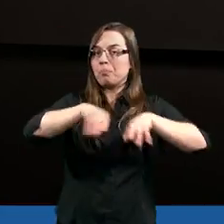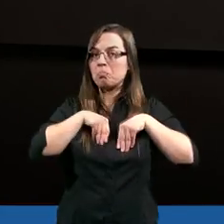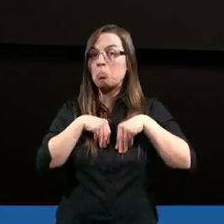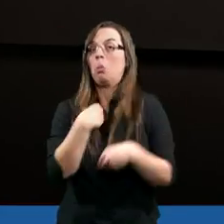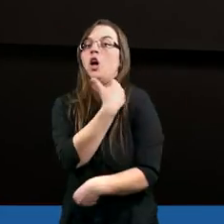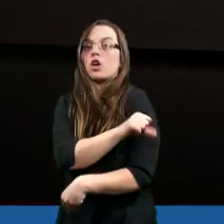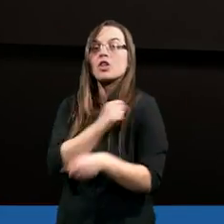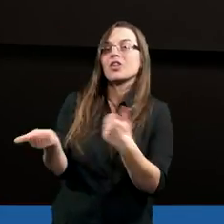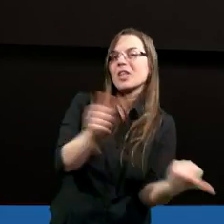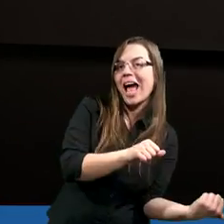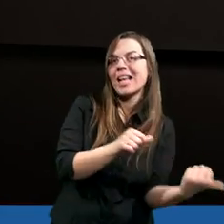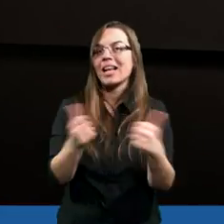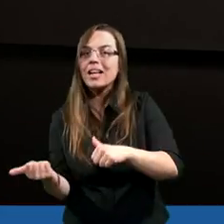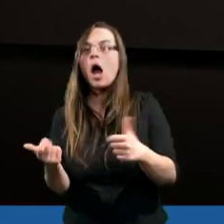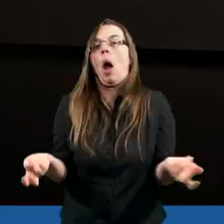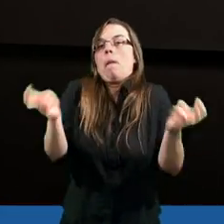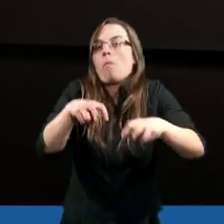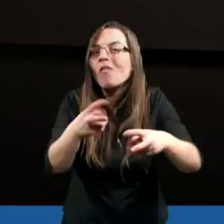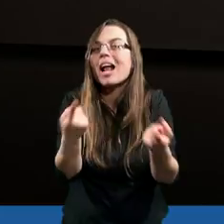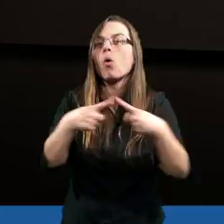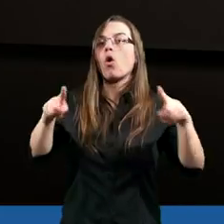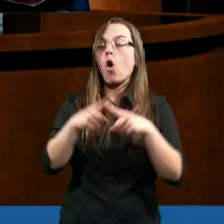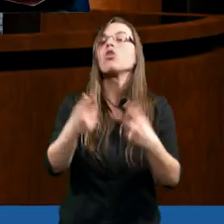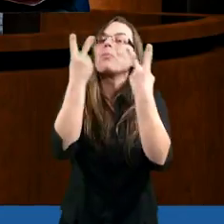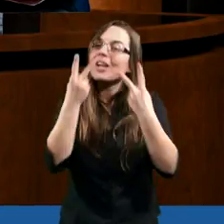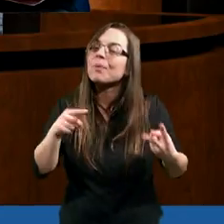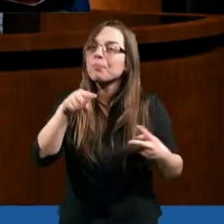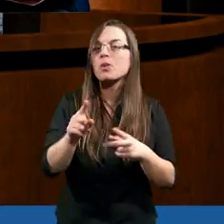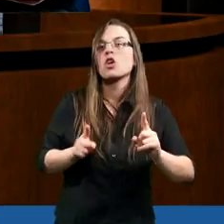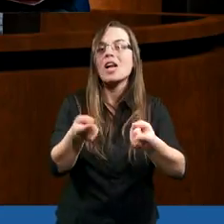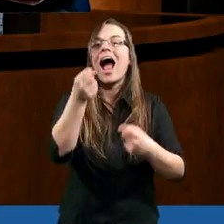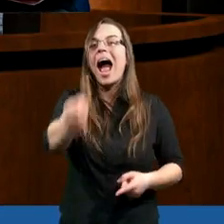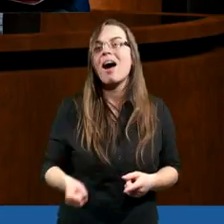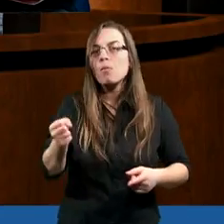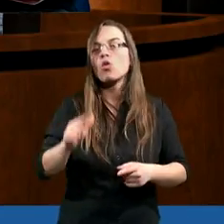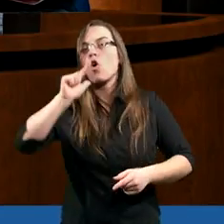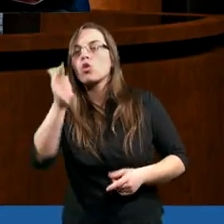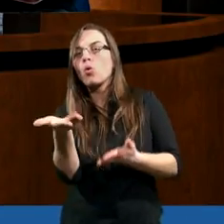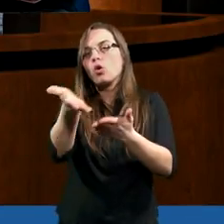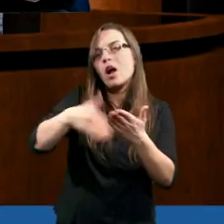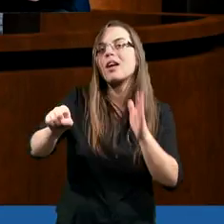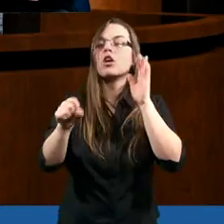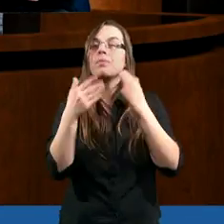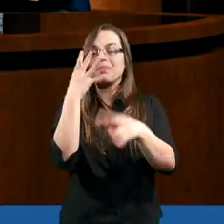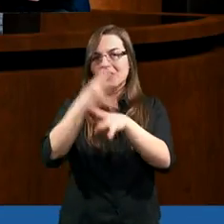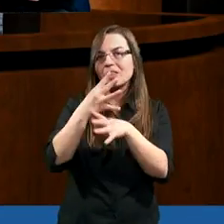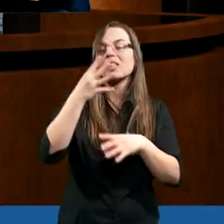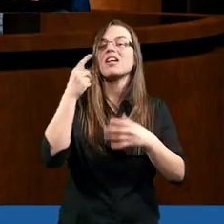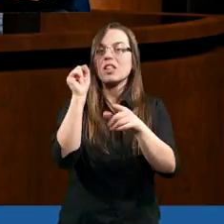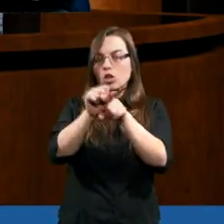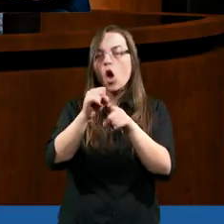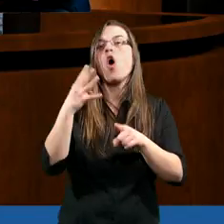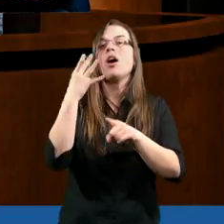chrzest i powstał Kościół. Przeczytajmy Dzieje Apostolskie, drugi rozdział od 42